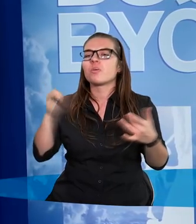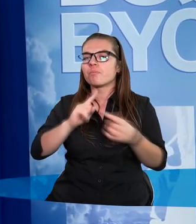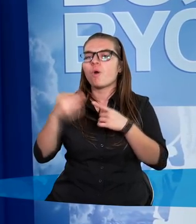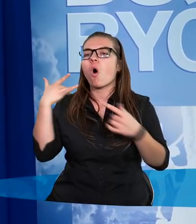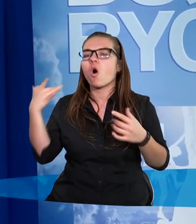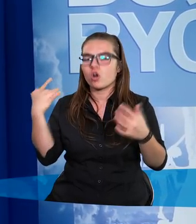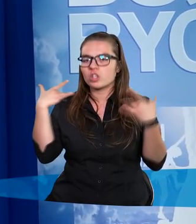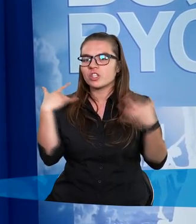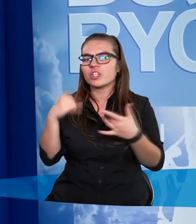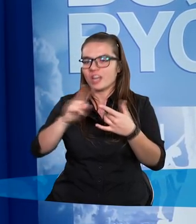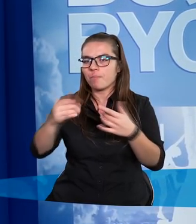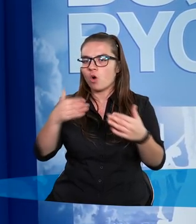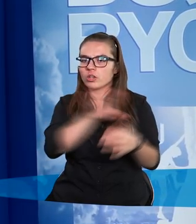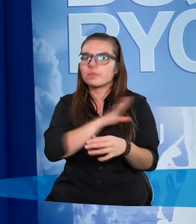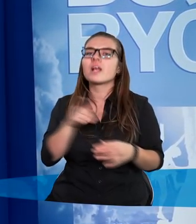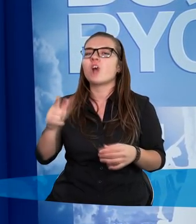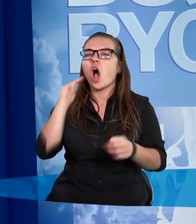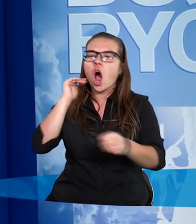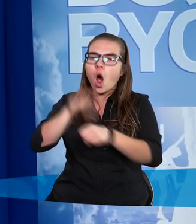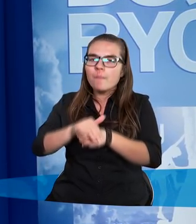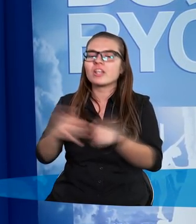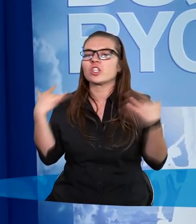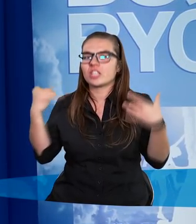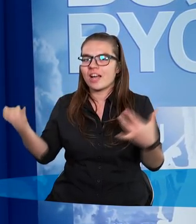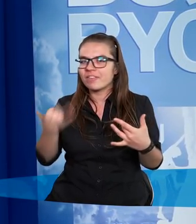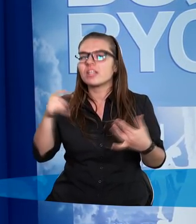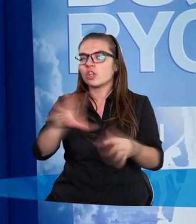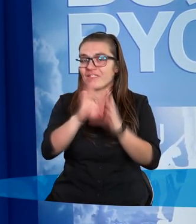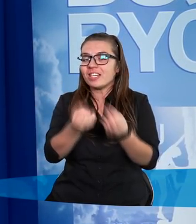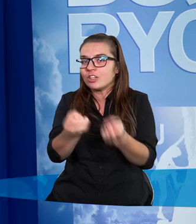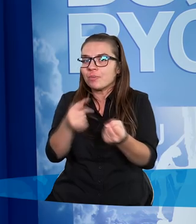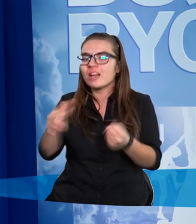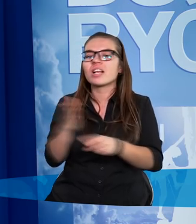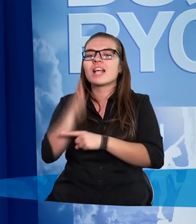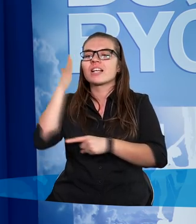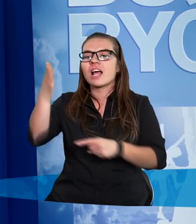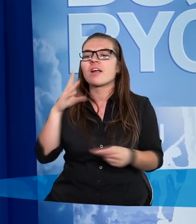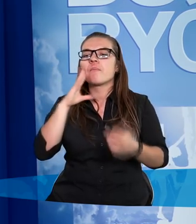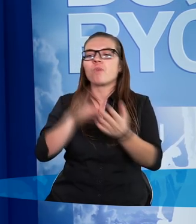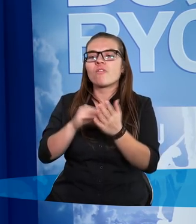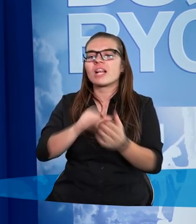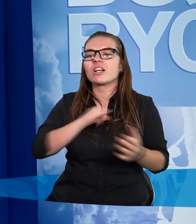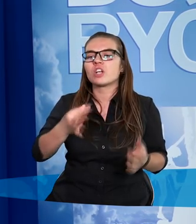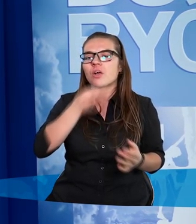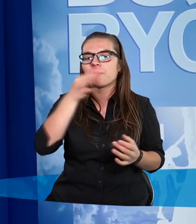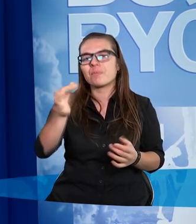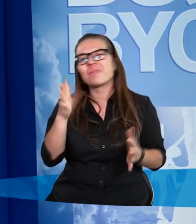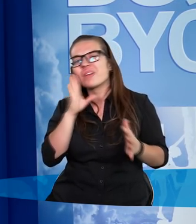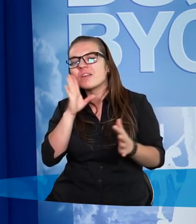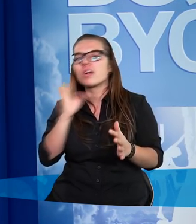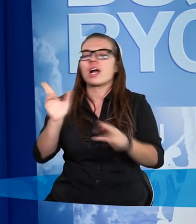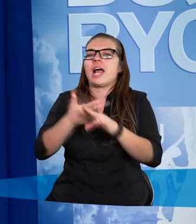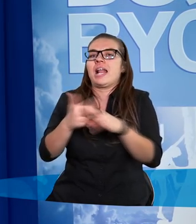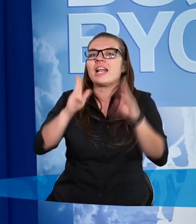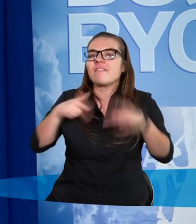wieczne życie jest nadzieją, jest obietnicą, której trzymają się wszyscy i wielokrotnie powtarza się pytanie, które brzmi mniej więcej tak,